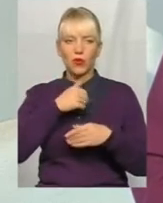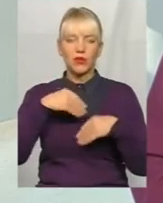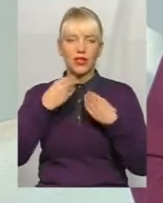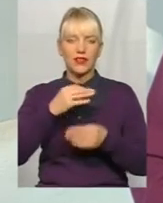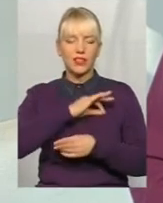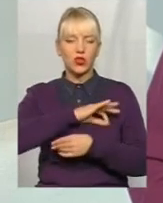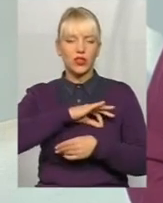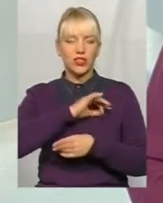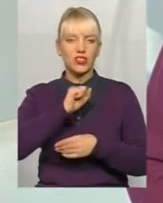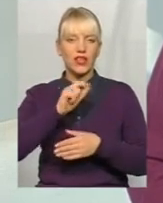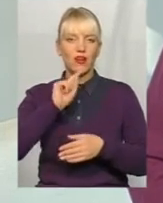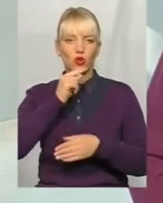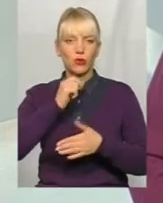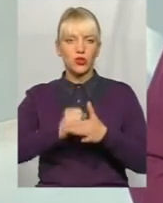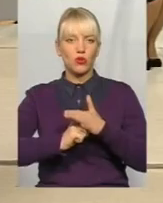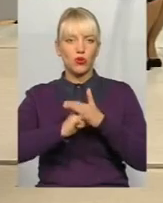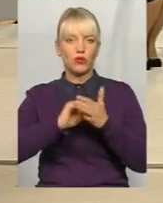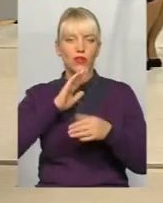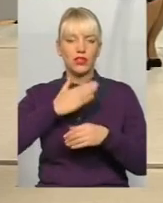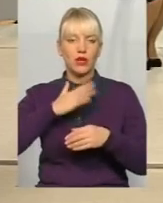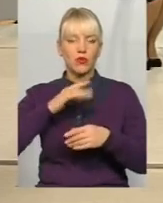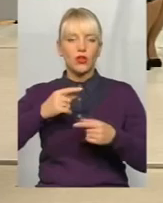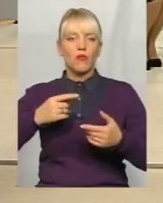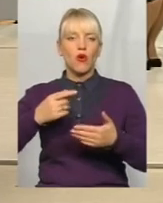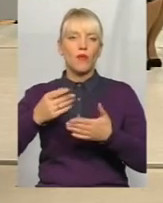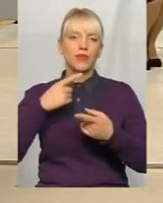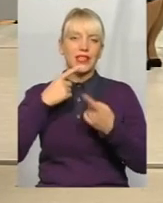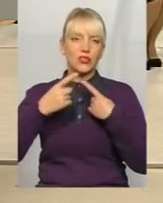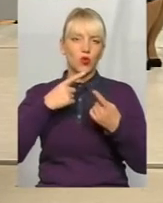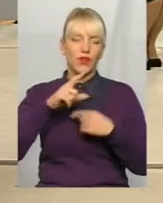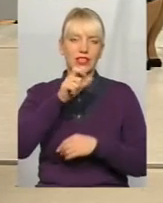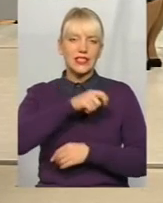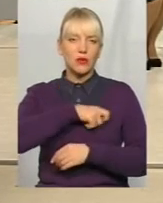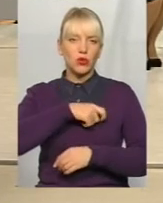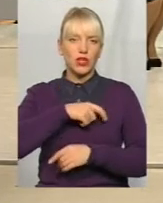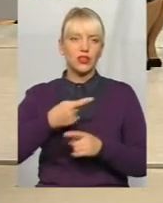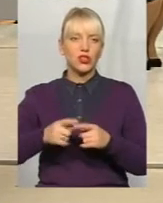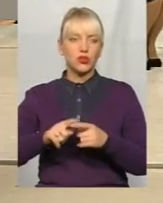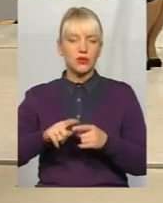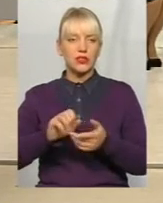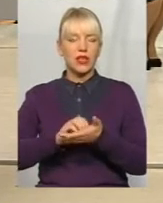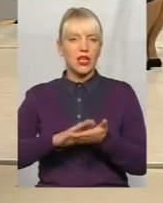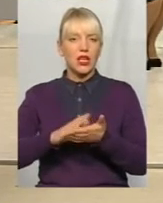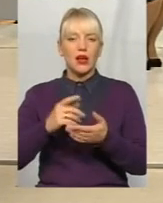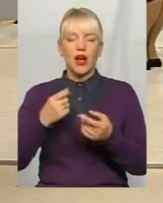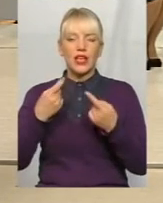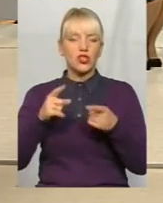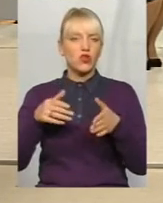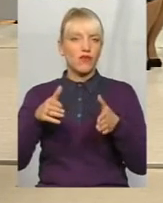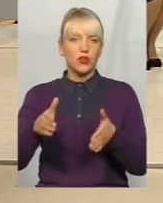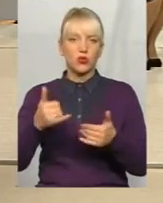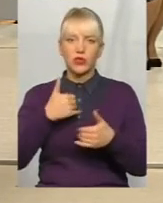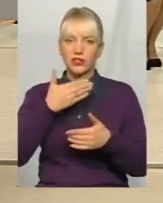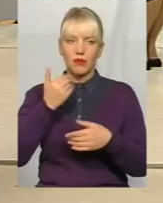обґрунтування нашого клопотання і будемо дискутувати з депутатами, щоб це вони прийняли як даність, оскільки в іншого виходу немає. у нас тепер